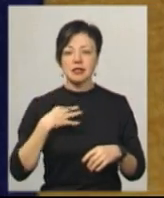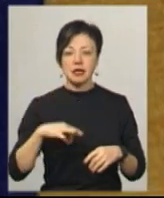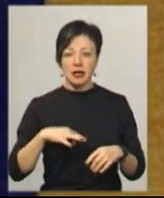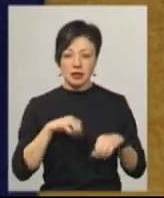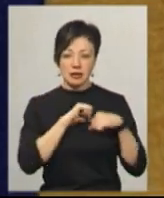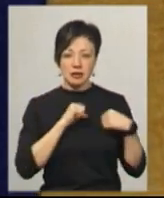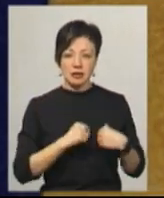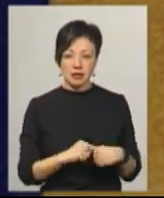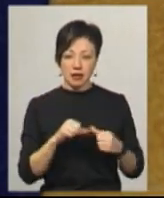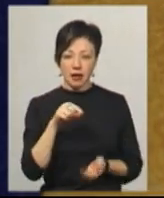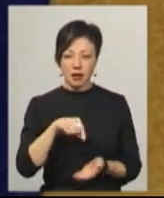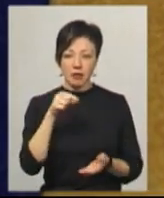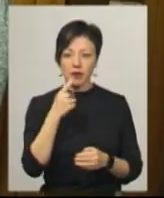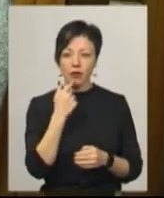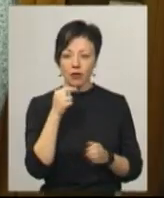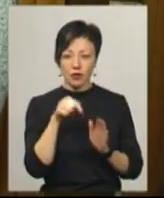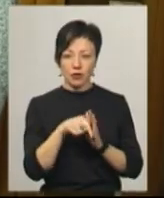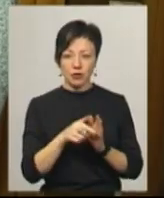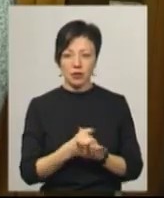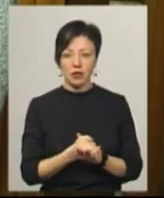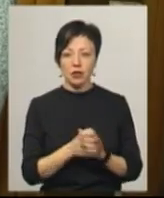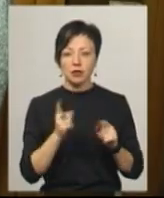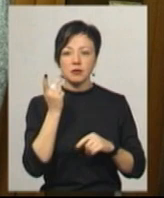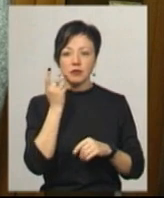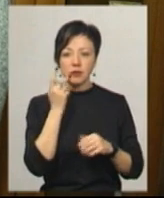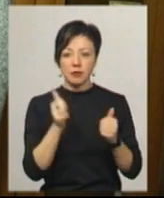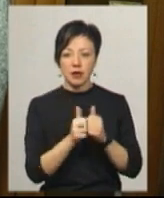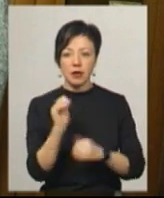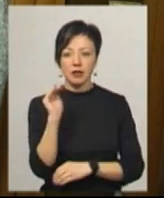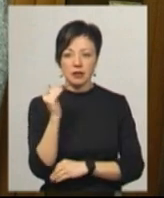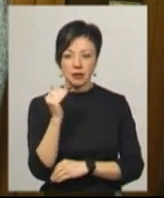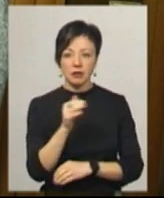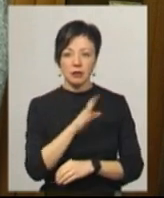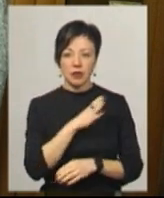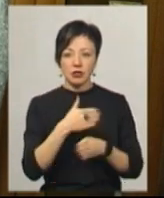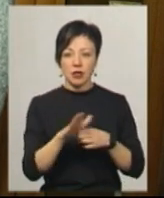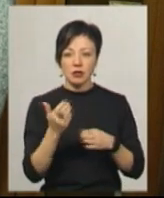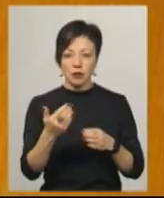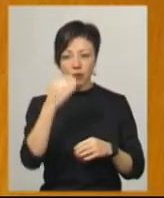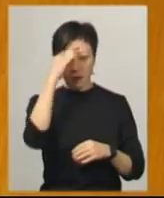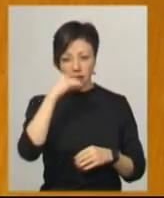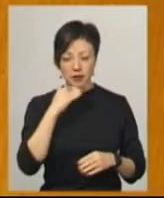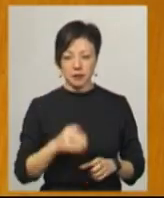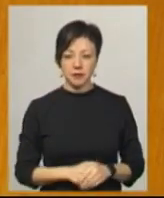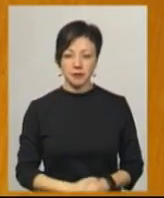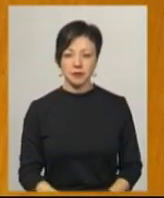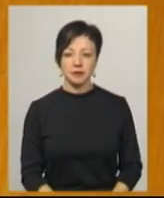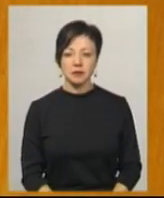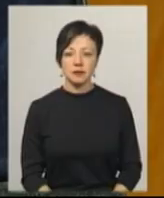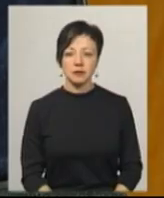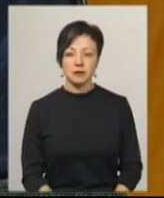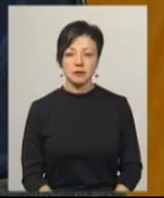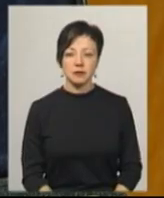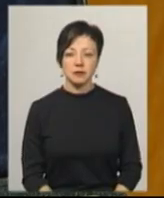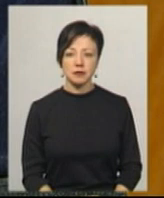це краплинка крові тут, щоб завжди біля дитини була часточка його батька. Світлана Поробок, Дем'ян